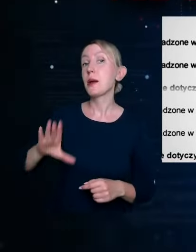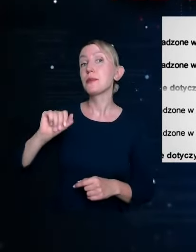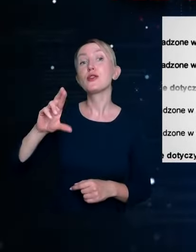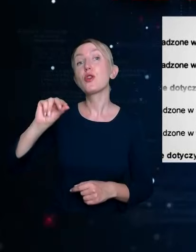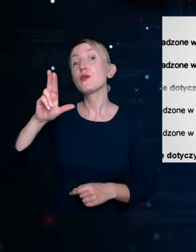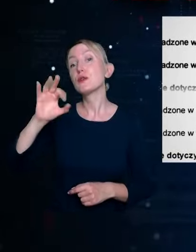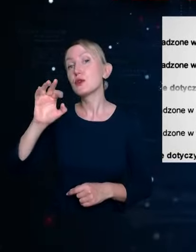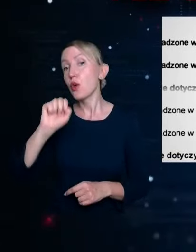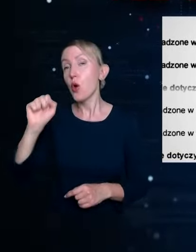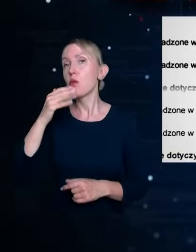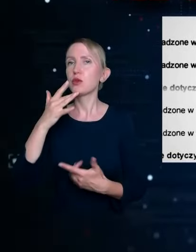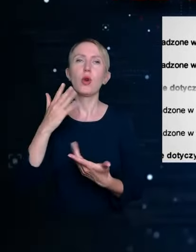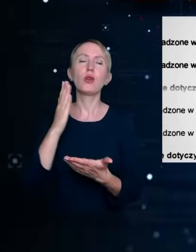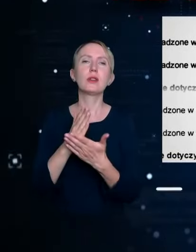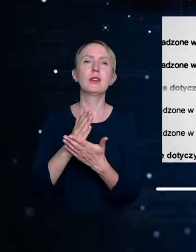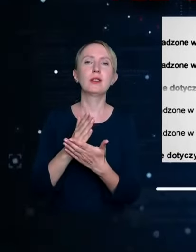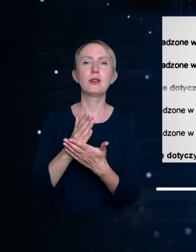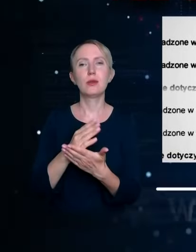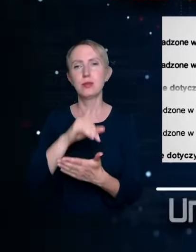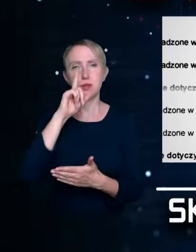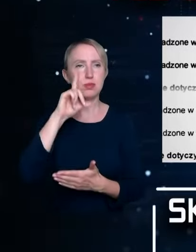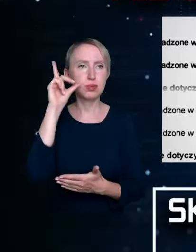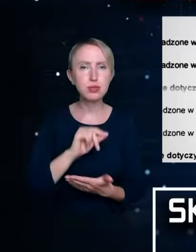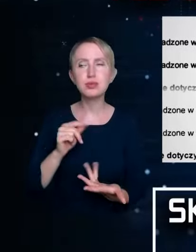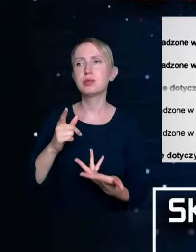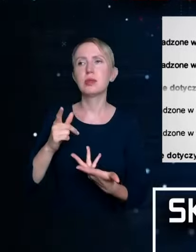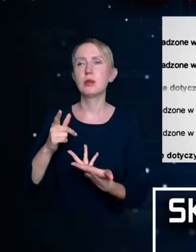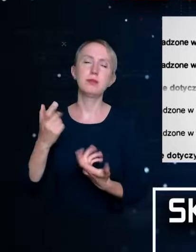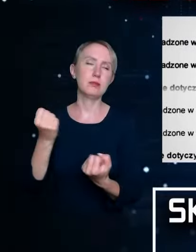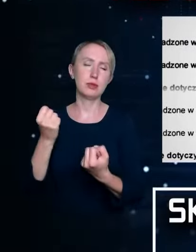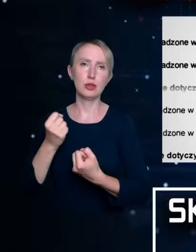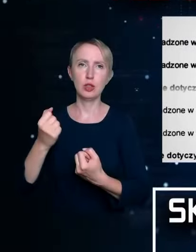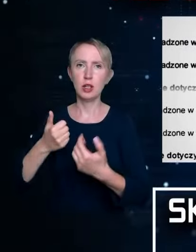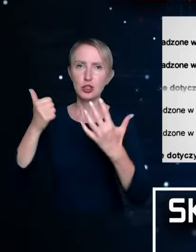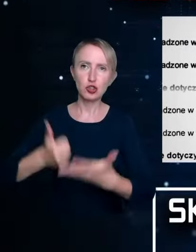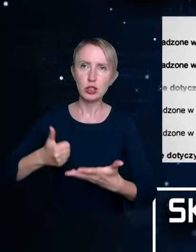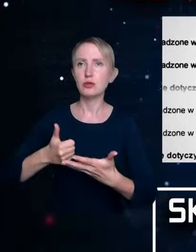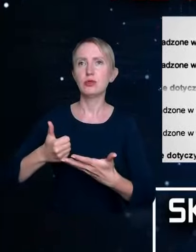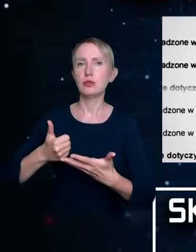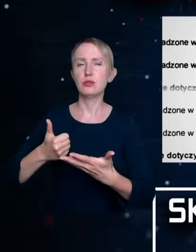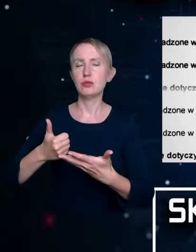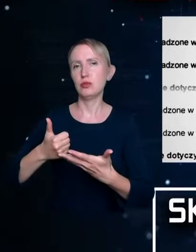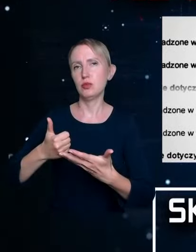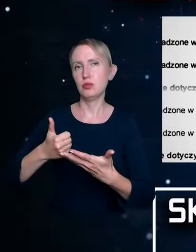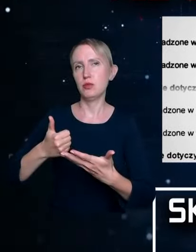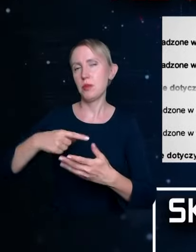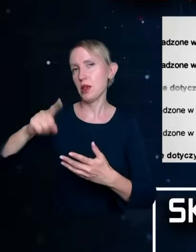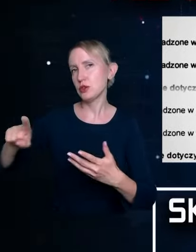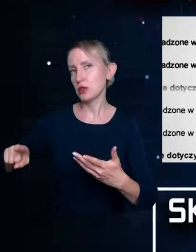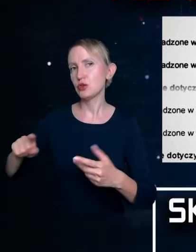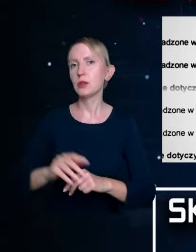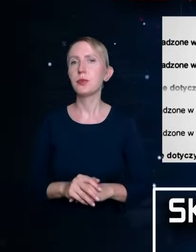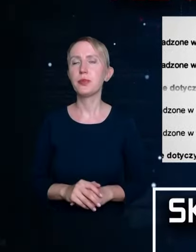frajerzy lub złodzieje za 6000 żyją, za prawie 6 razy mniej, czy prawie 3 razy mniej, 3